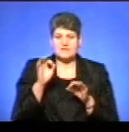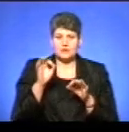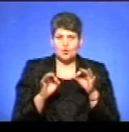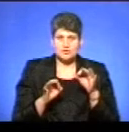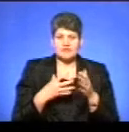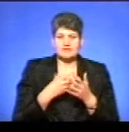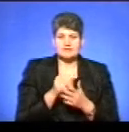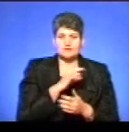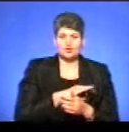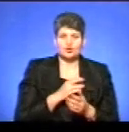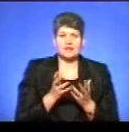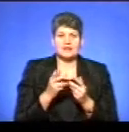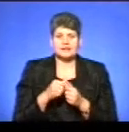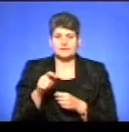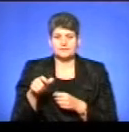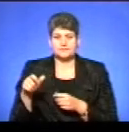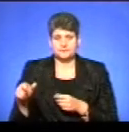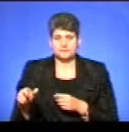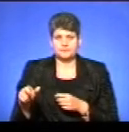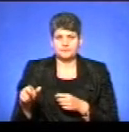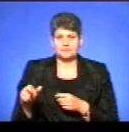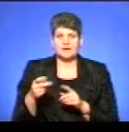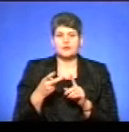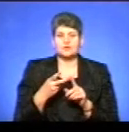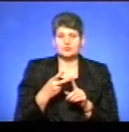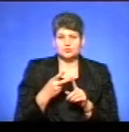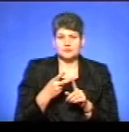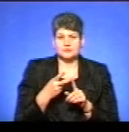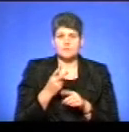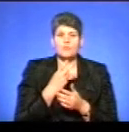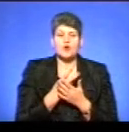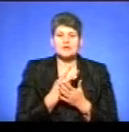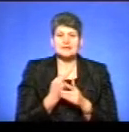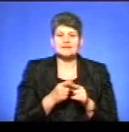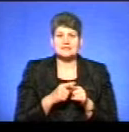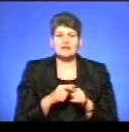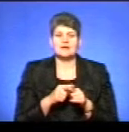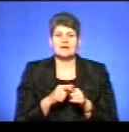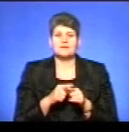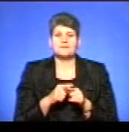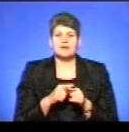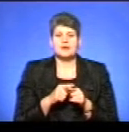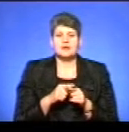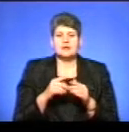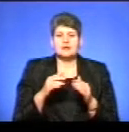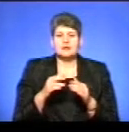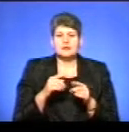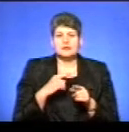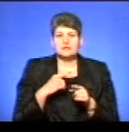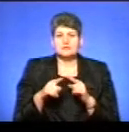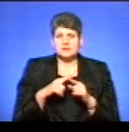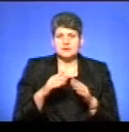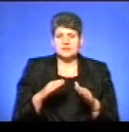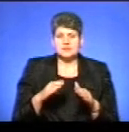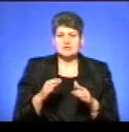власних доходів до кількості мешканців. Другий такий показник – це факторного аналізу динаміки надходжень місцевих